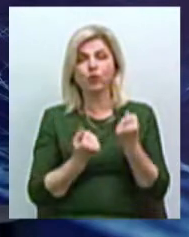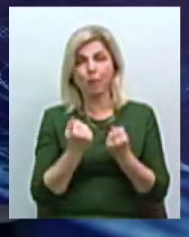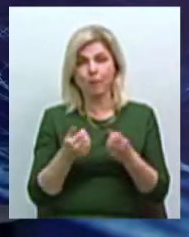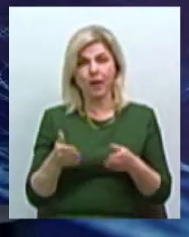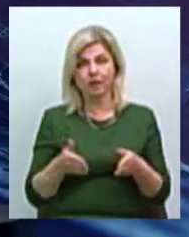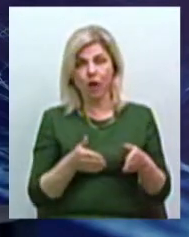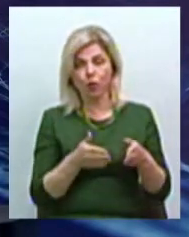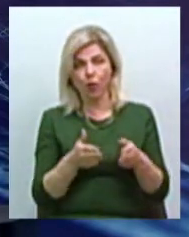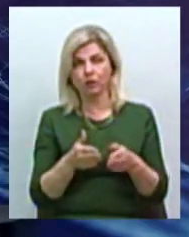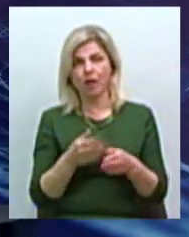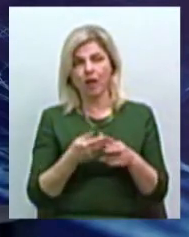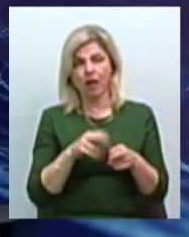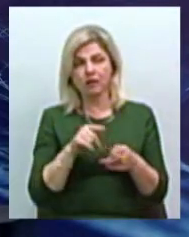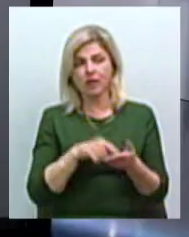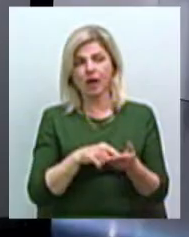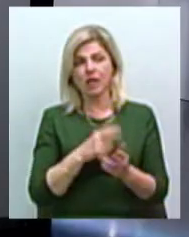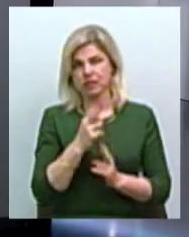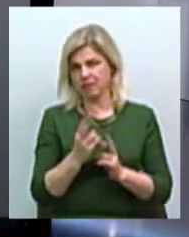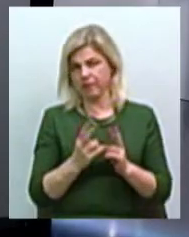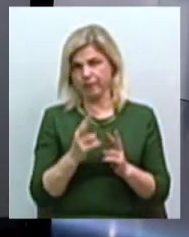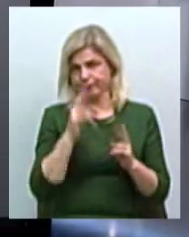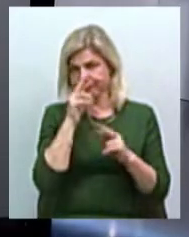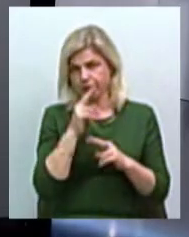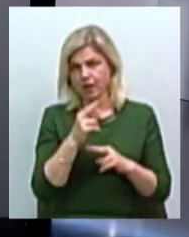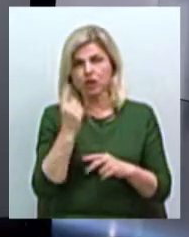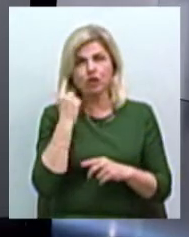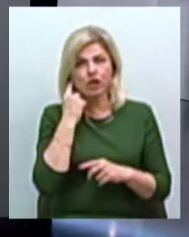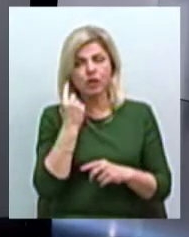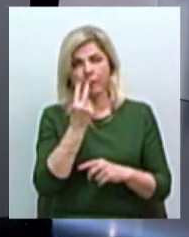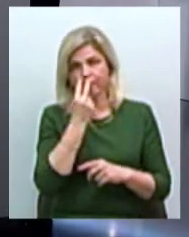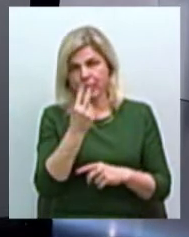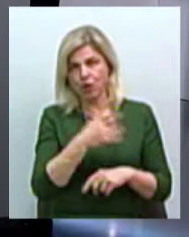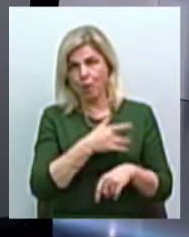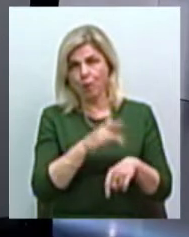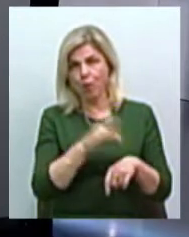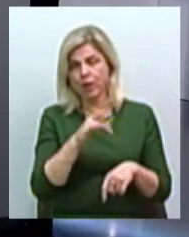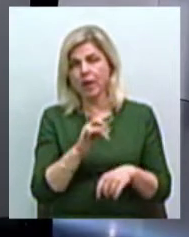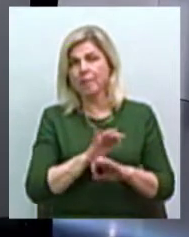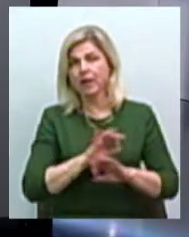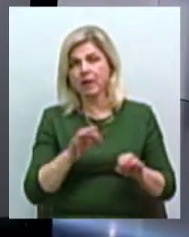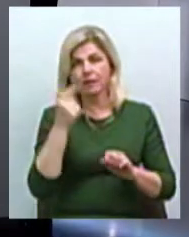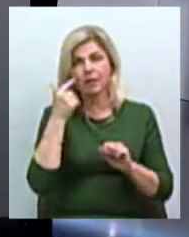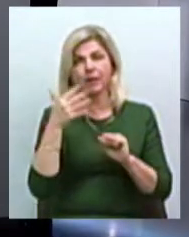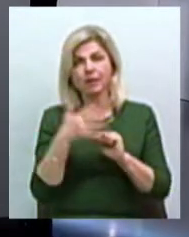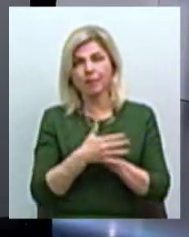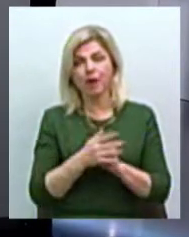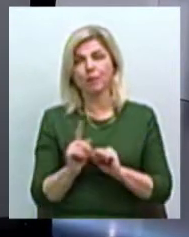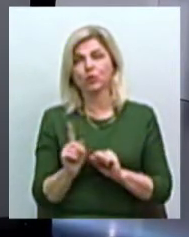буде іскрежеть. Ми видим біль, ми слышимо біль, і прекрасно понимаємо, що потрібно приймати